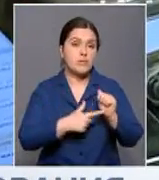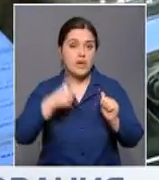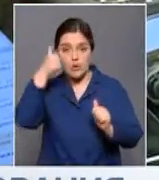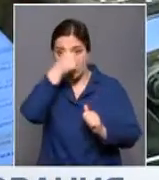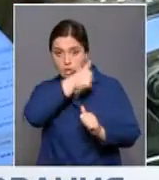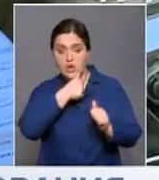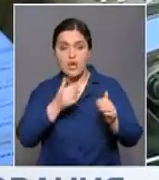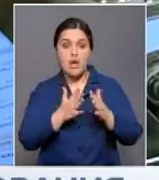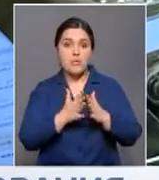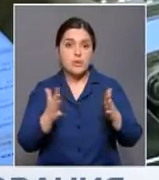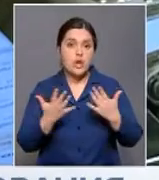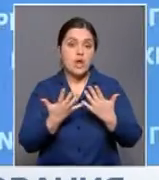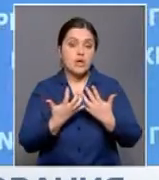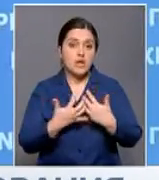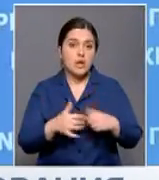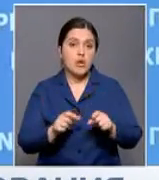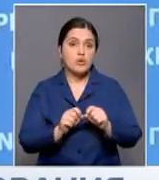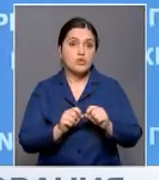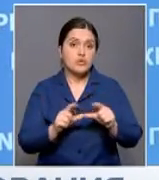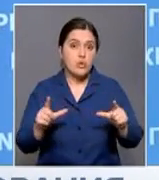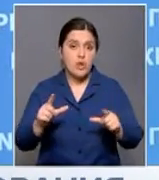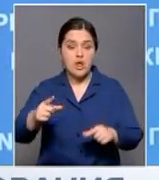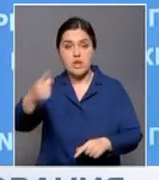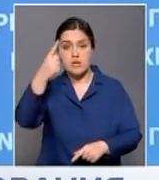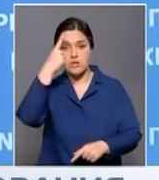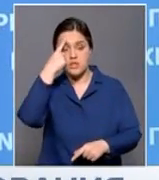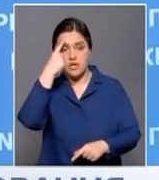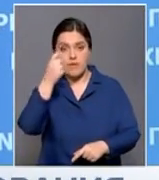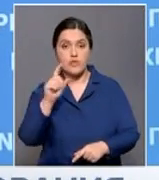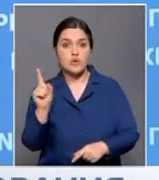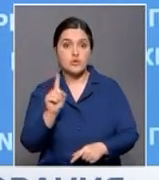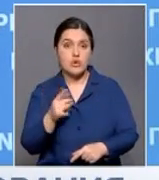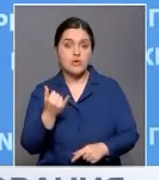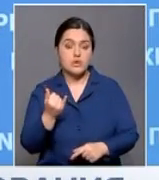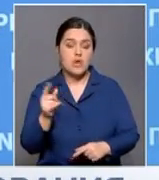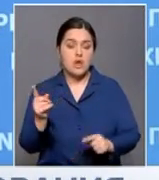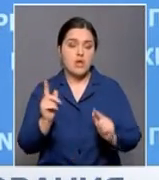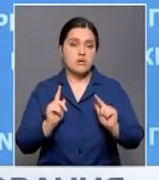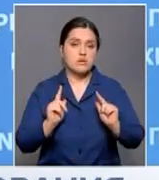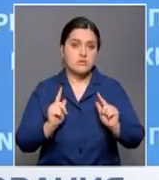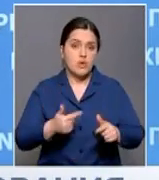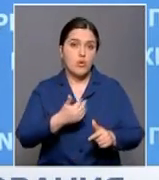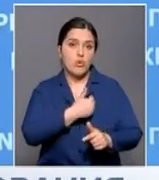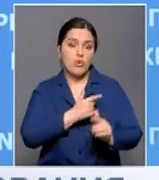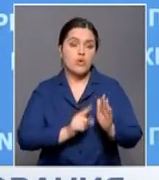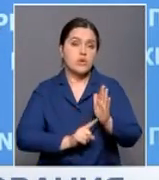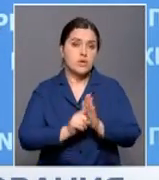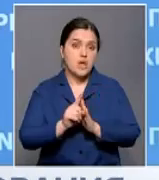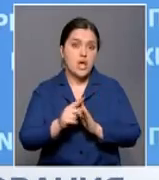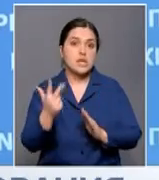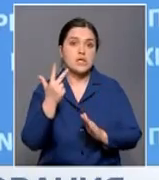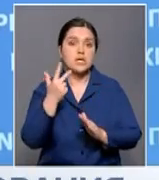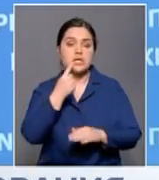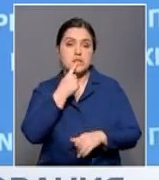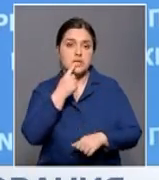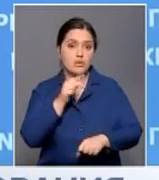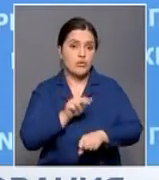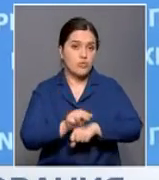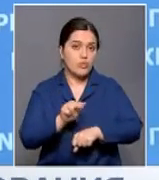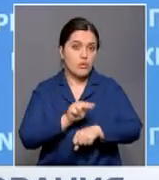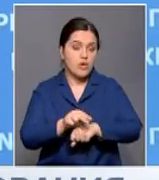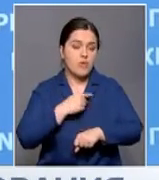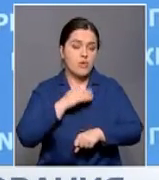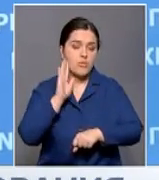Большое количество школ заявилось, что в режиме пилота они хотели бы начать этот процесс. Мы будем весь год за ними